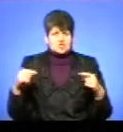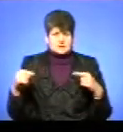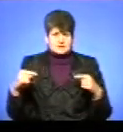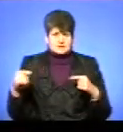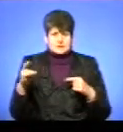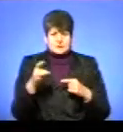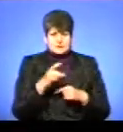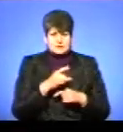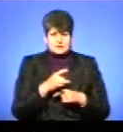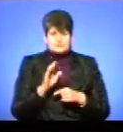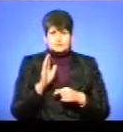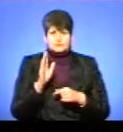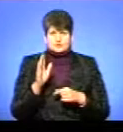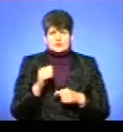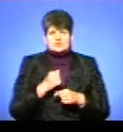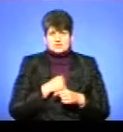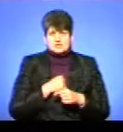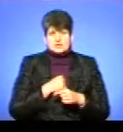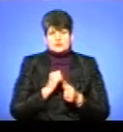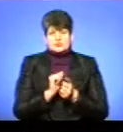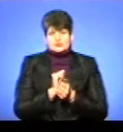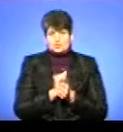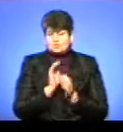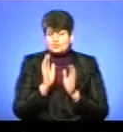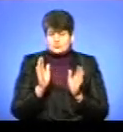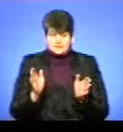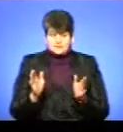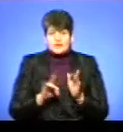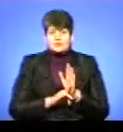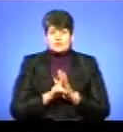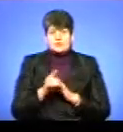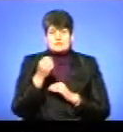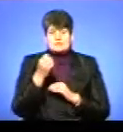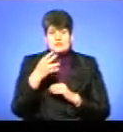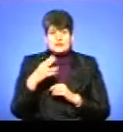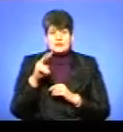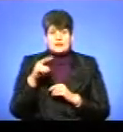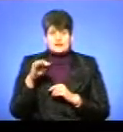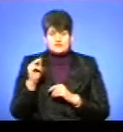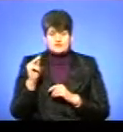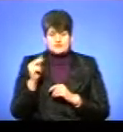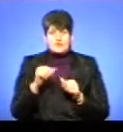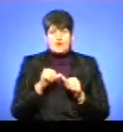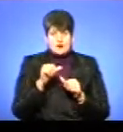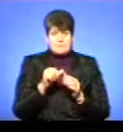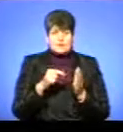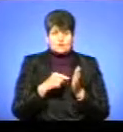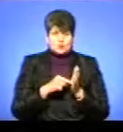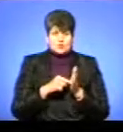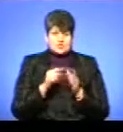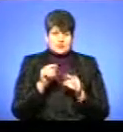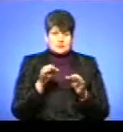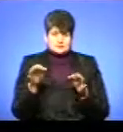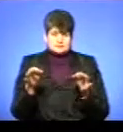У решті мікрорайонів міста, на жаль, крани будуть сухими. Починаючи вже з ранку 15 листопада, це четвер, в окремих точках розподільчої мережі,